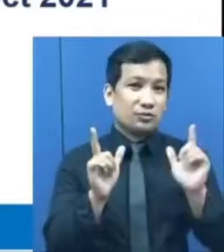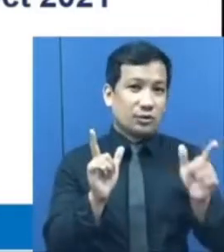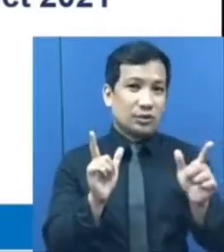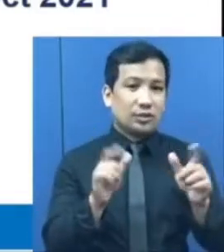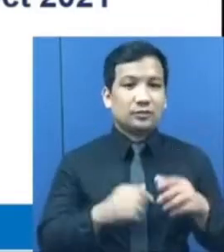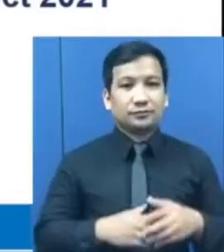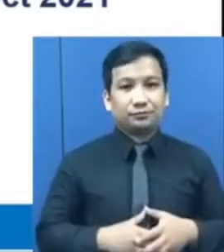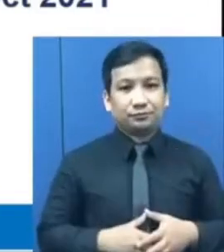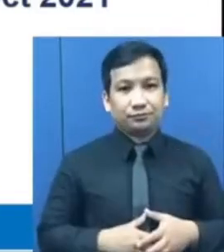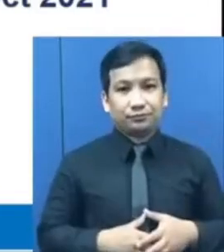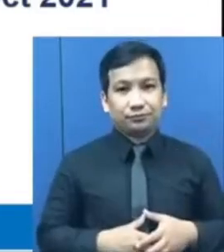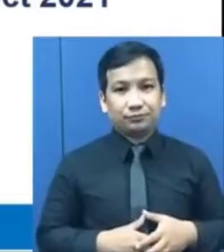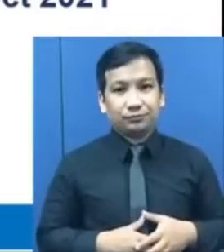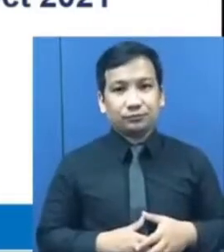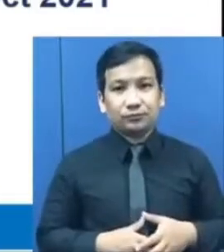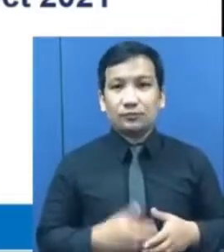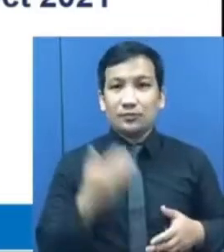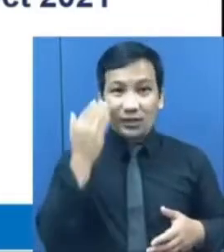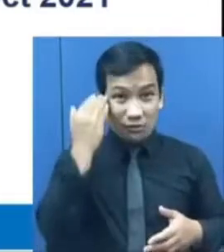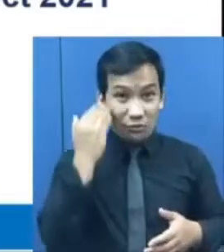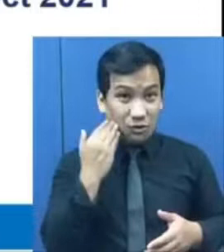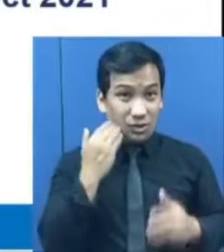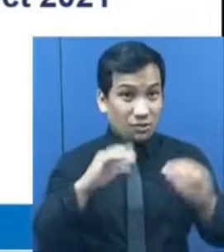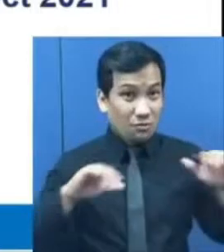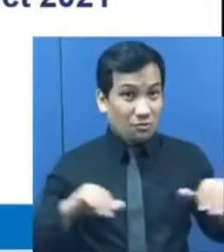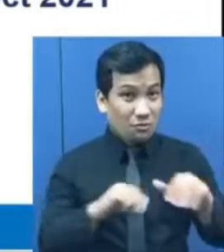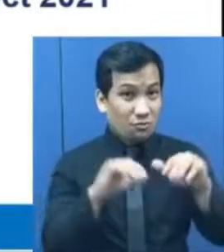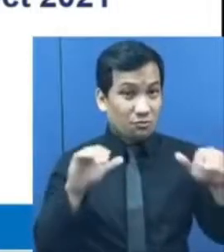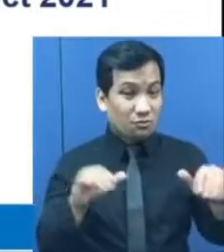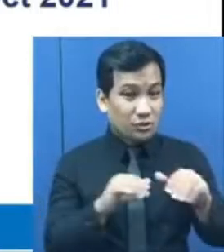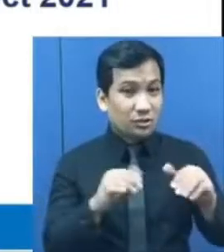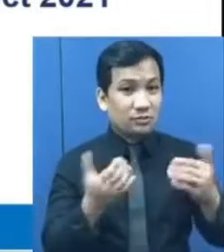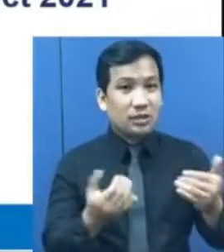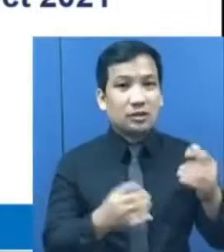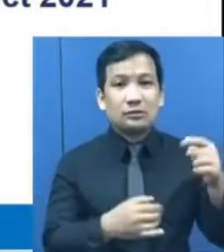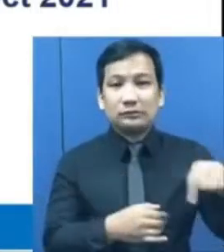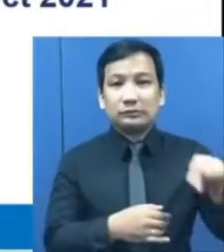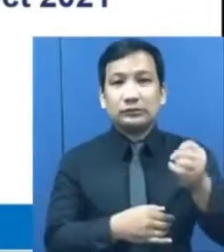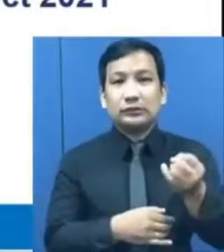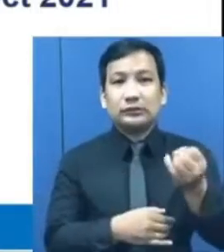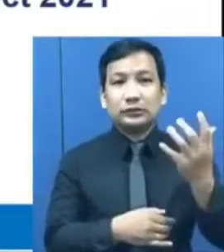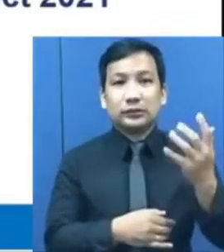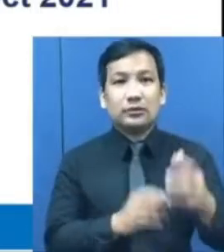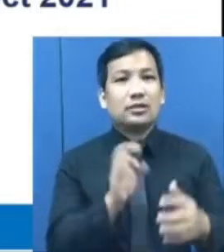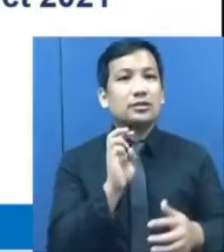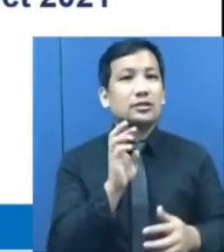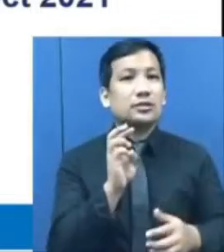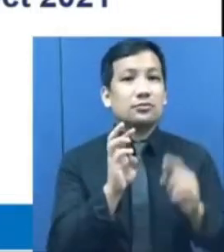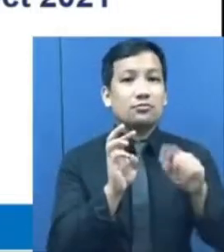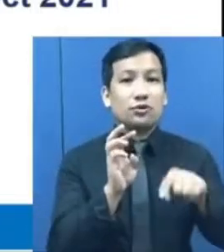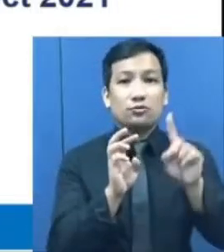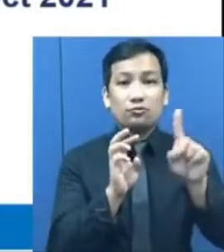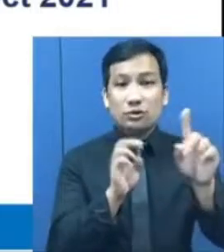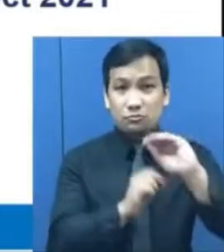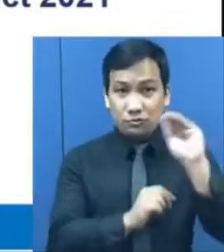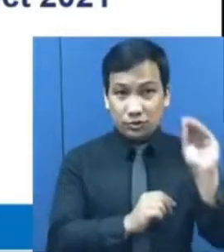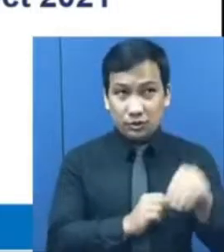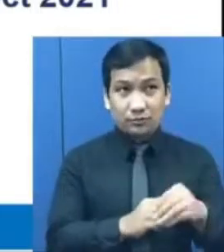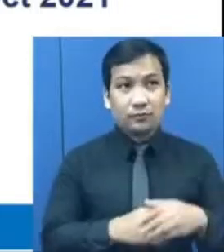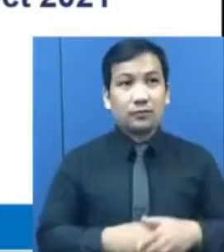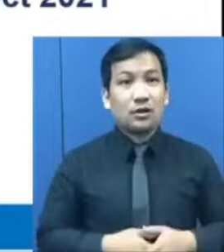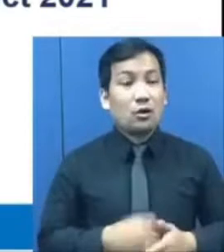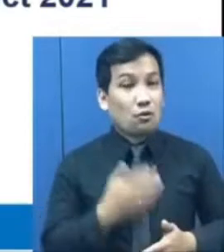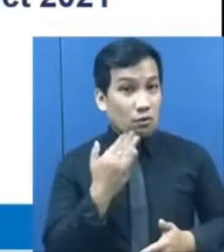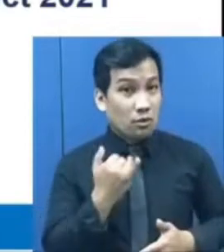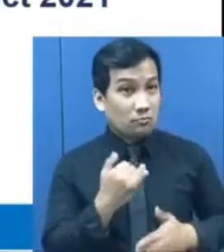Ang ating underemployment rate nitong Oktober 2021 ay tinatayang nasa 16,1%. Ito